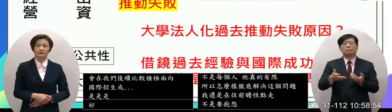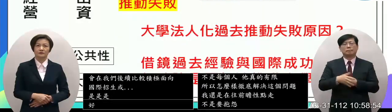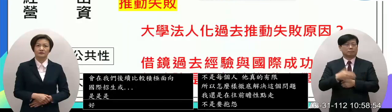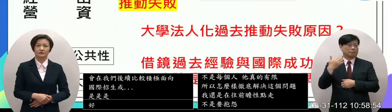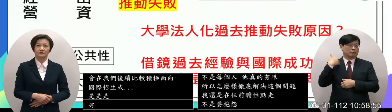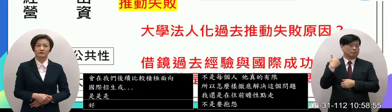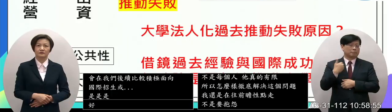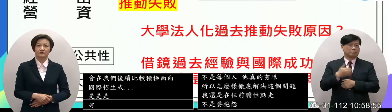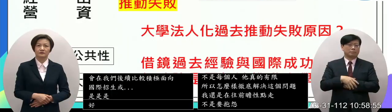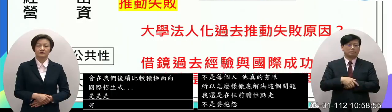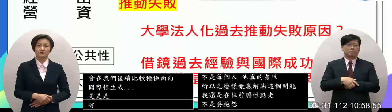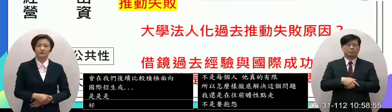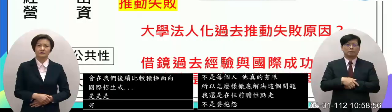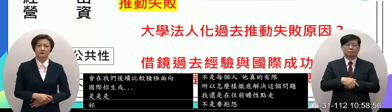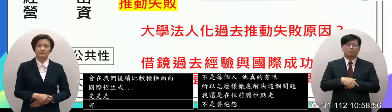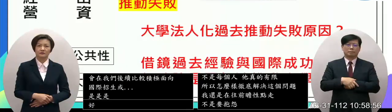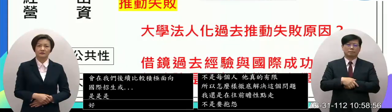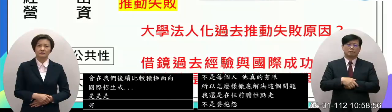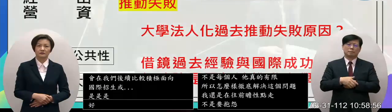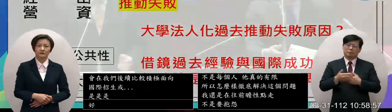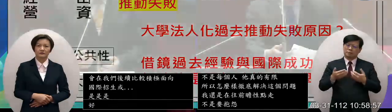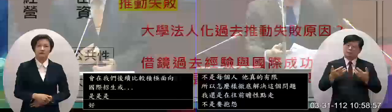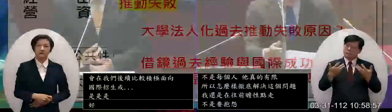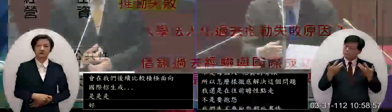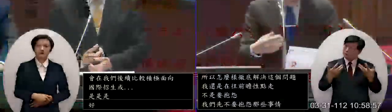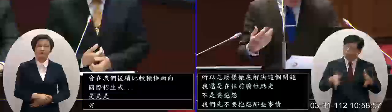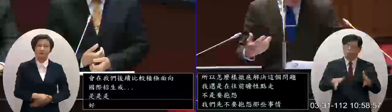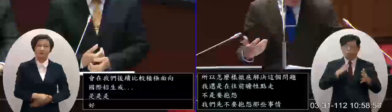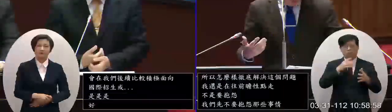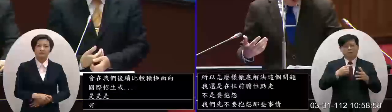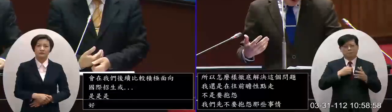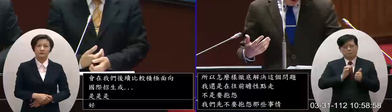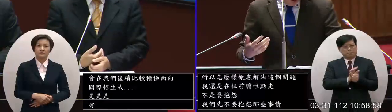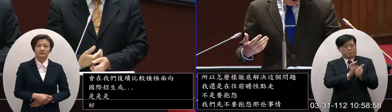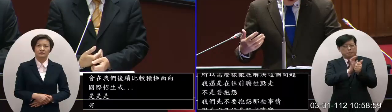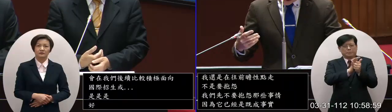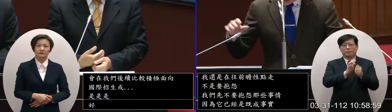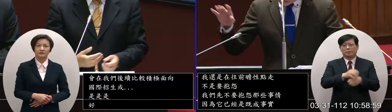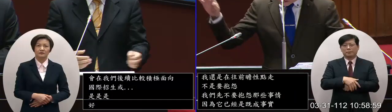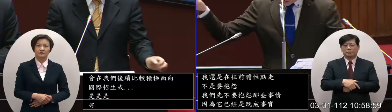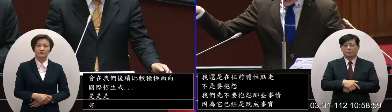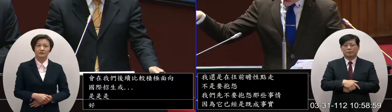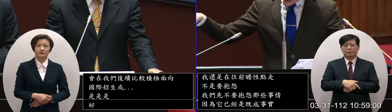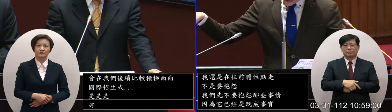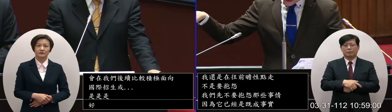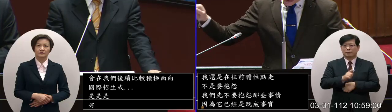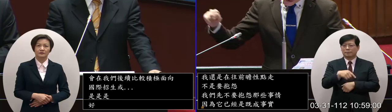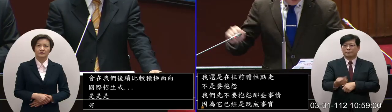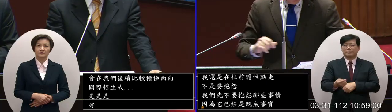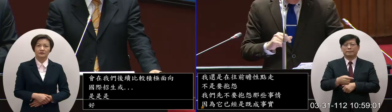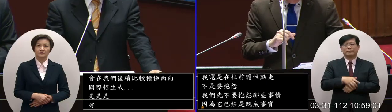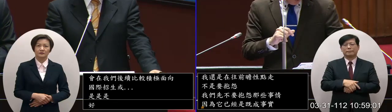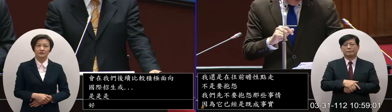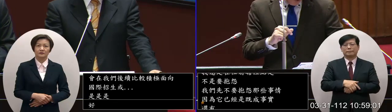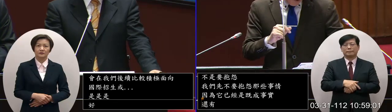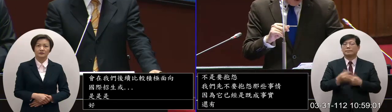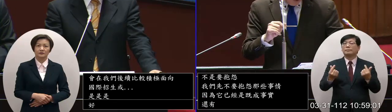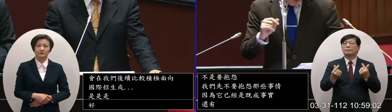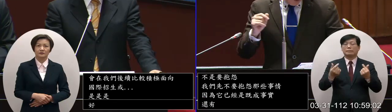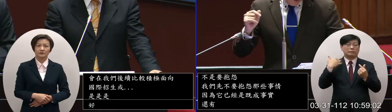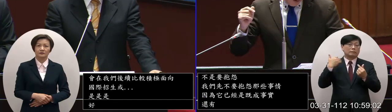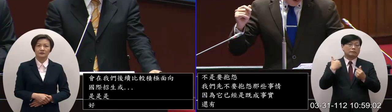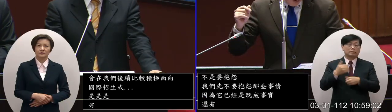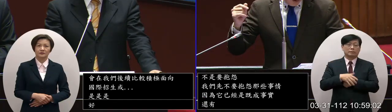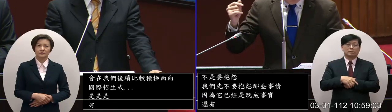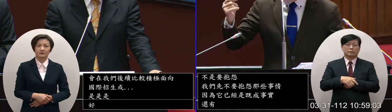過去其實已經有這麼多人在推動了其實我們先往下一頁看一下比如說